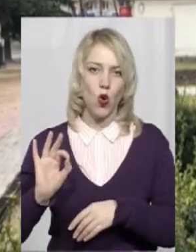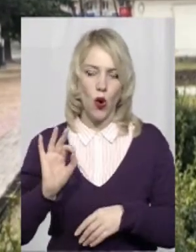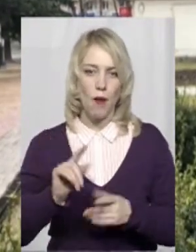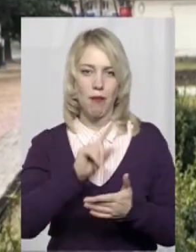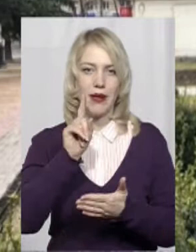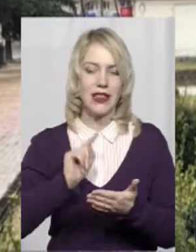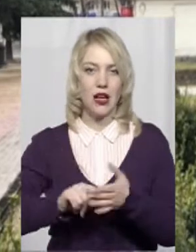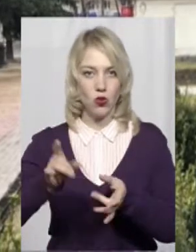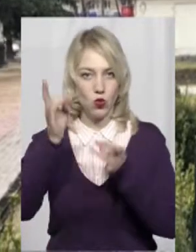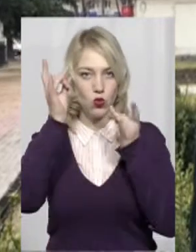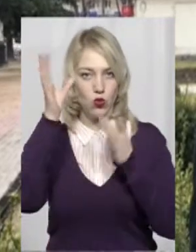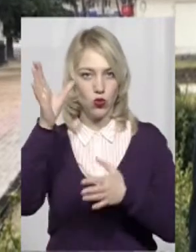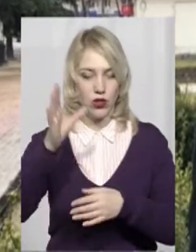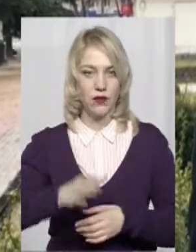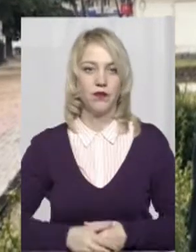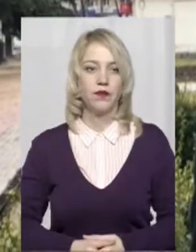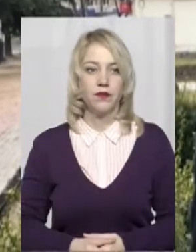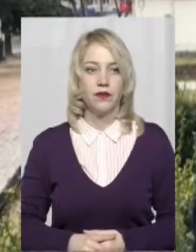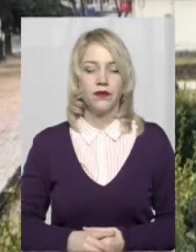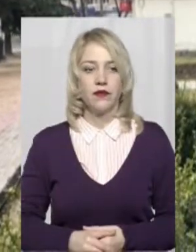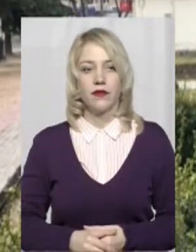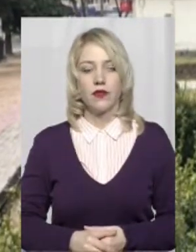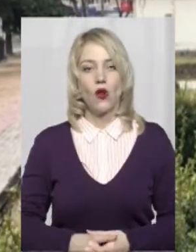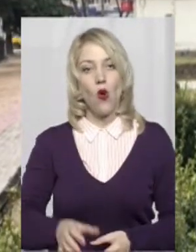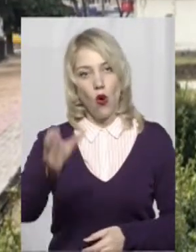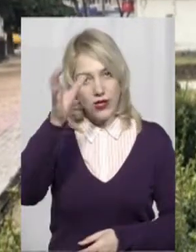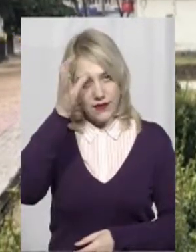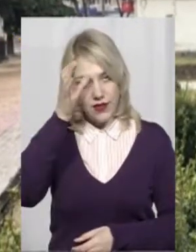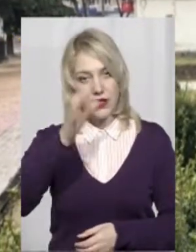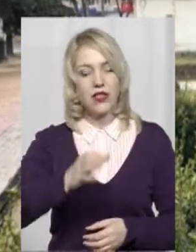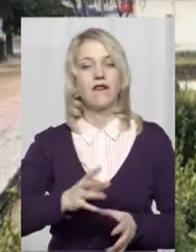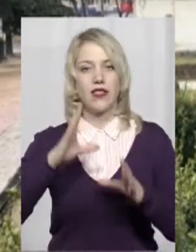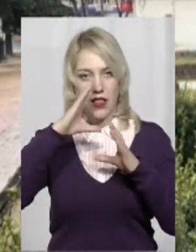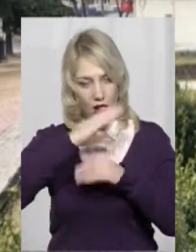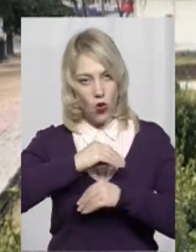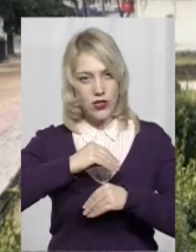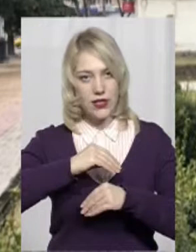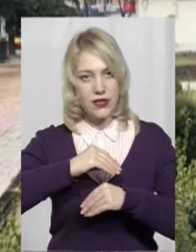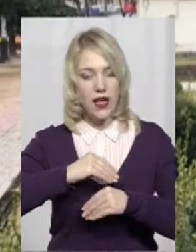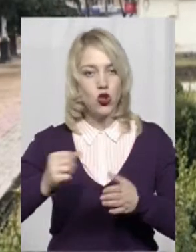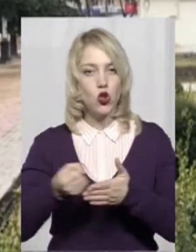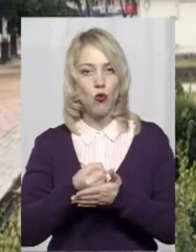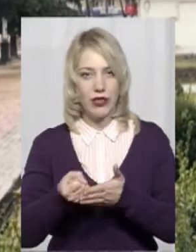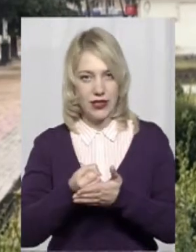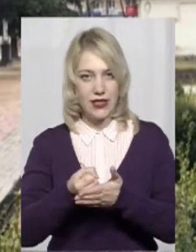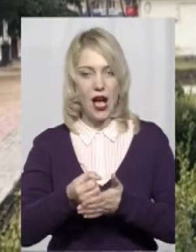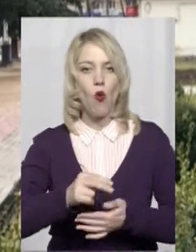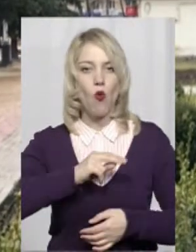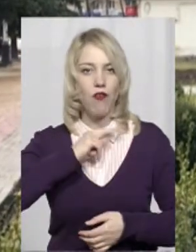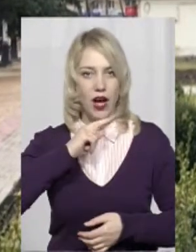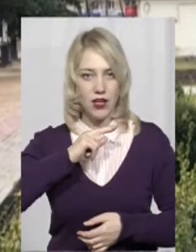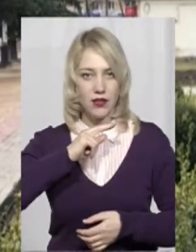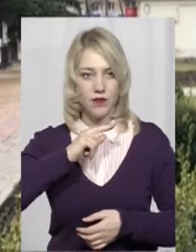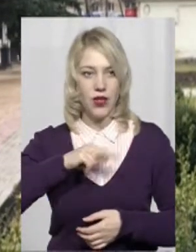культури, освіти. Вдалося добитися уваги до